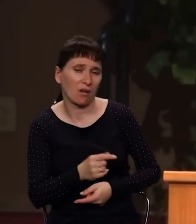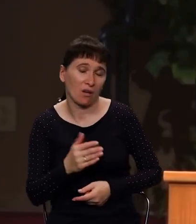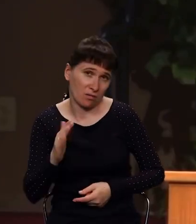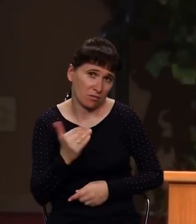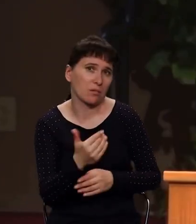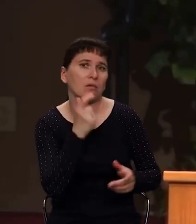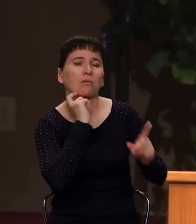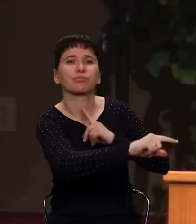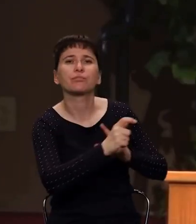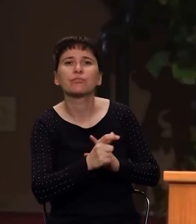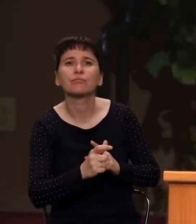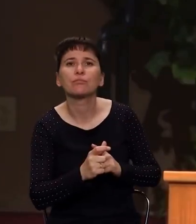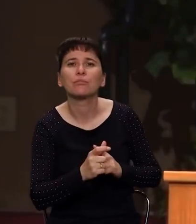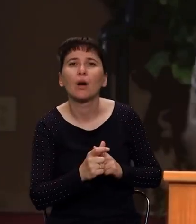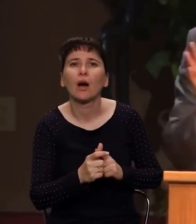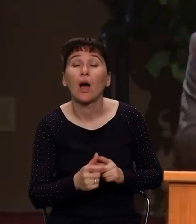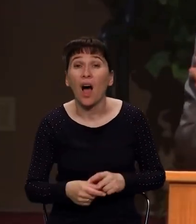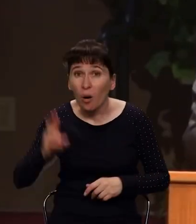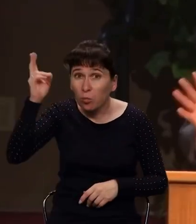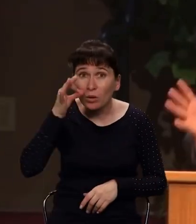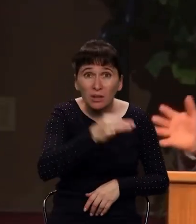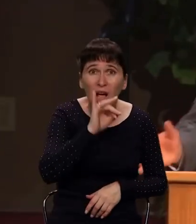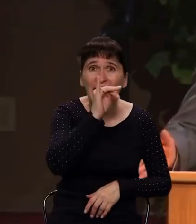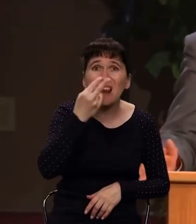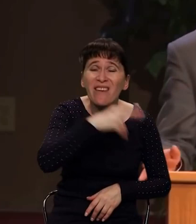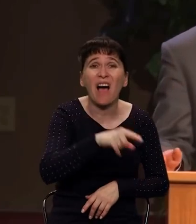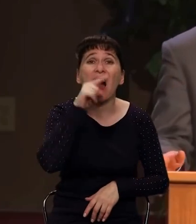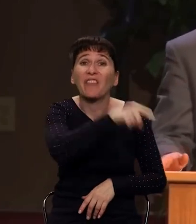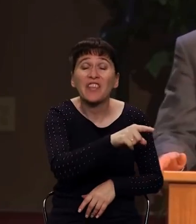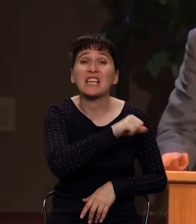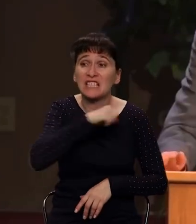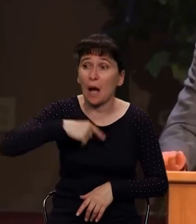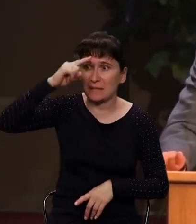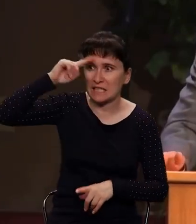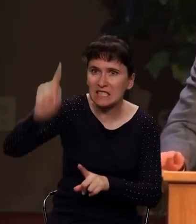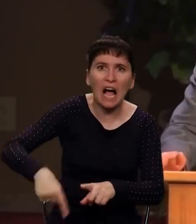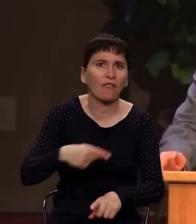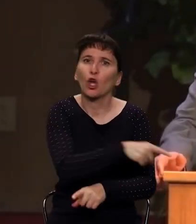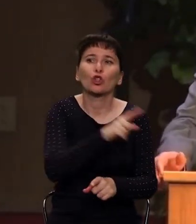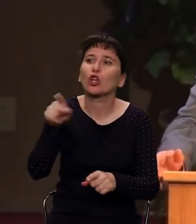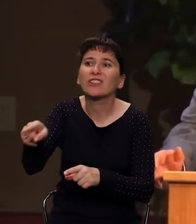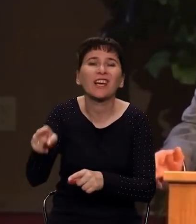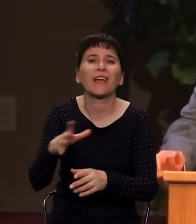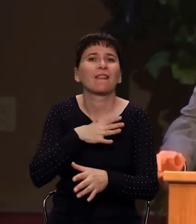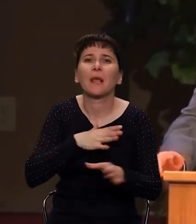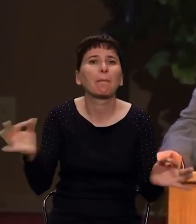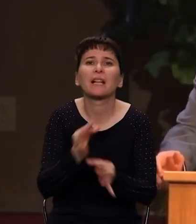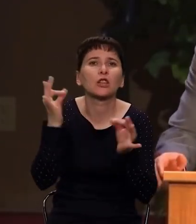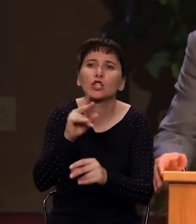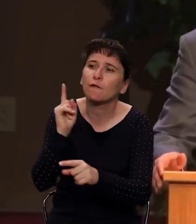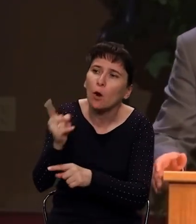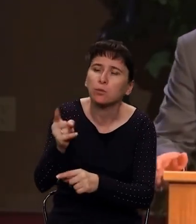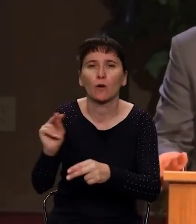за то, что ты знал Илью и ничего не предпринимал. А что Бог дал право? Бог дал право учить, воспитывать,